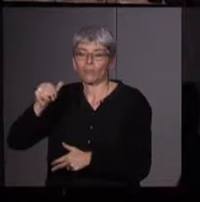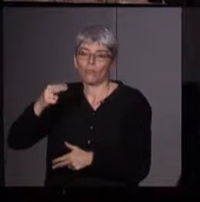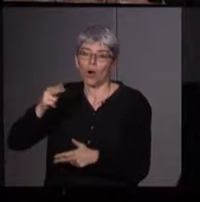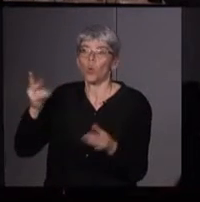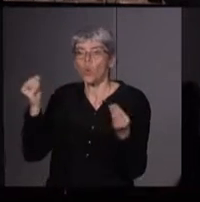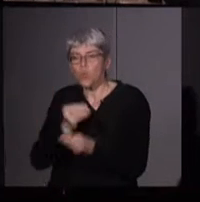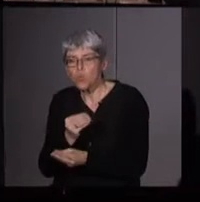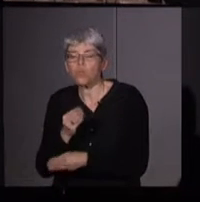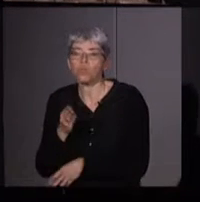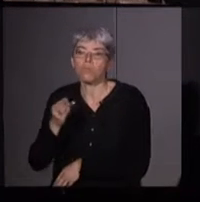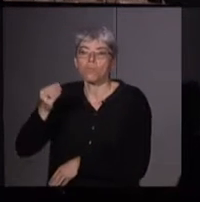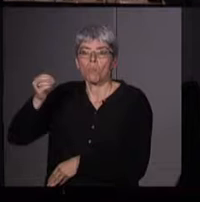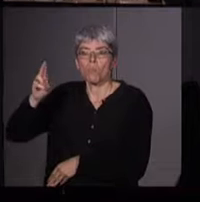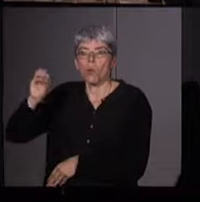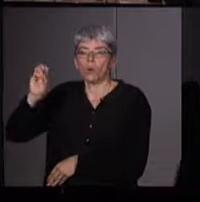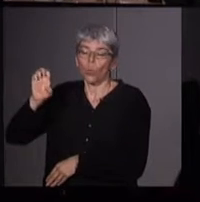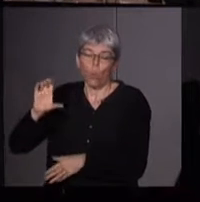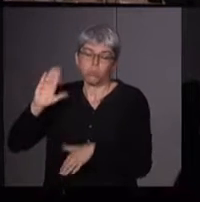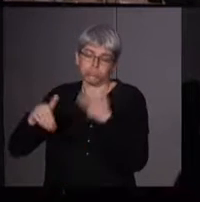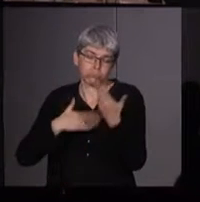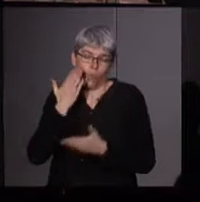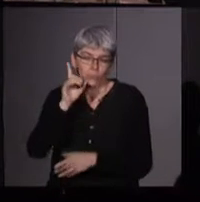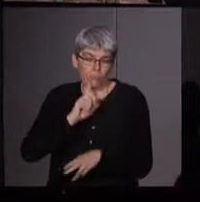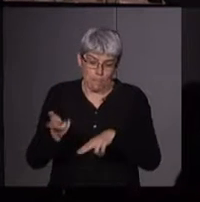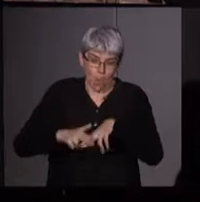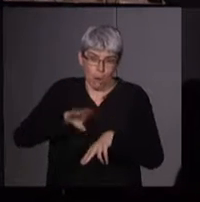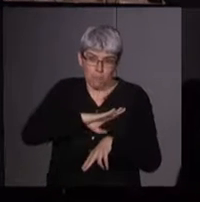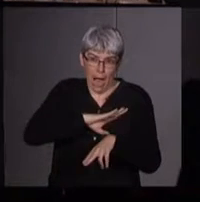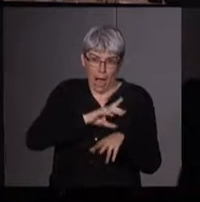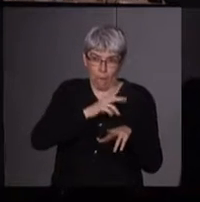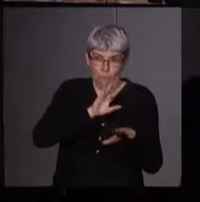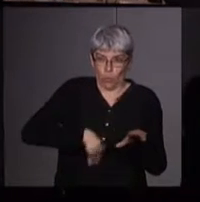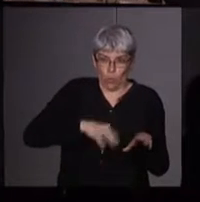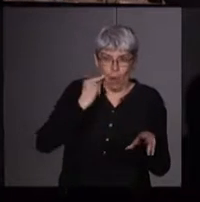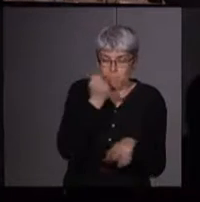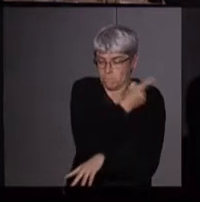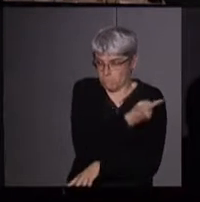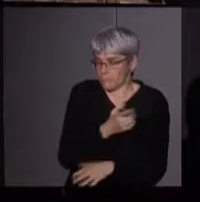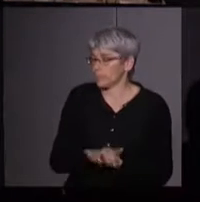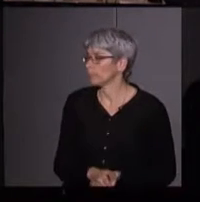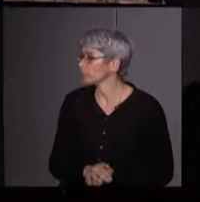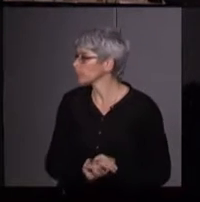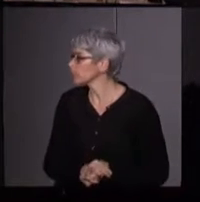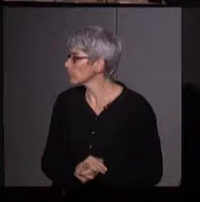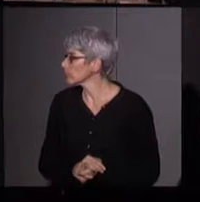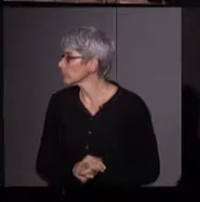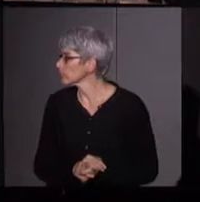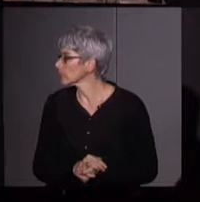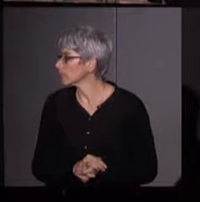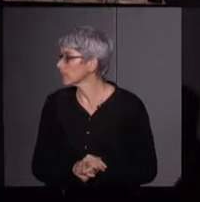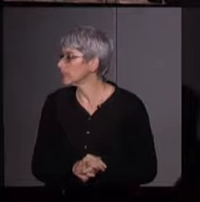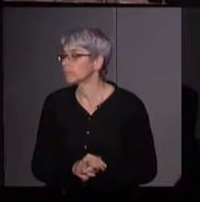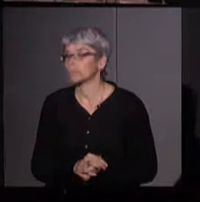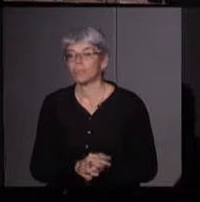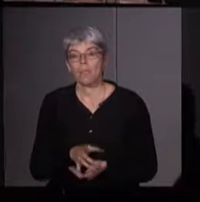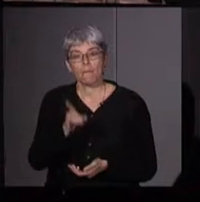ou les femmes de Love Canal et d'autres encore puisque je n'ai pas tous les noms ici. Il y a aussi